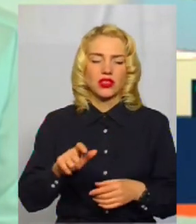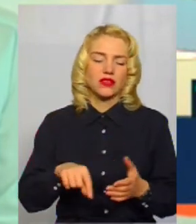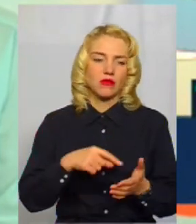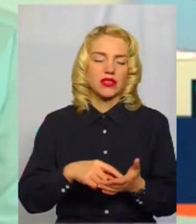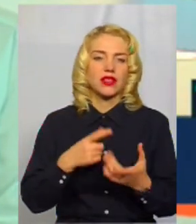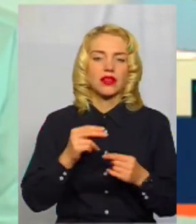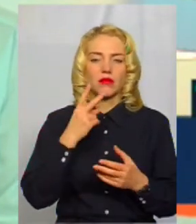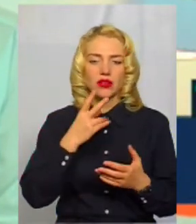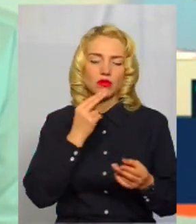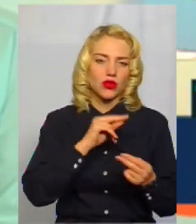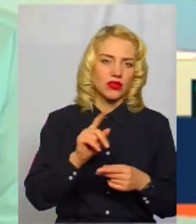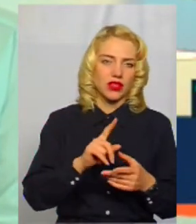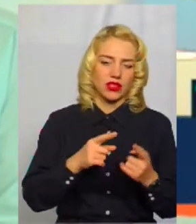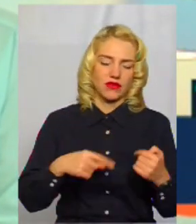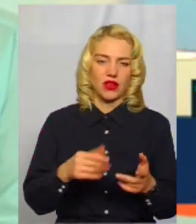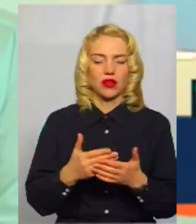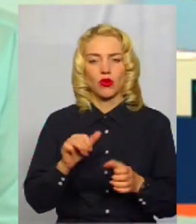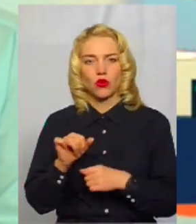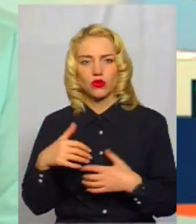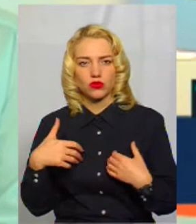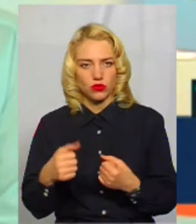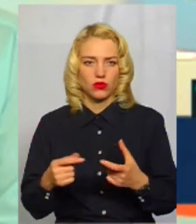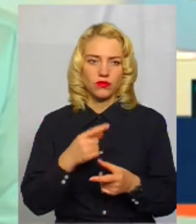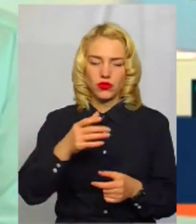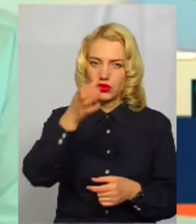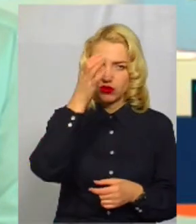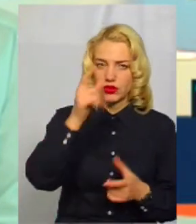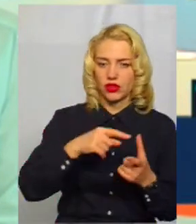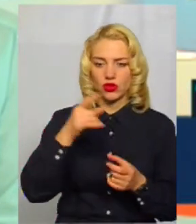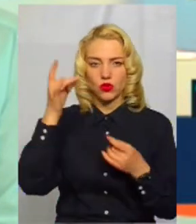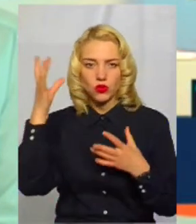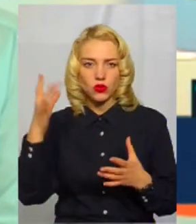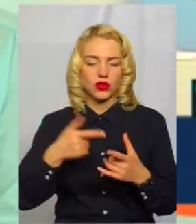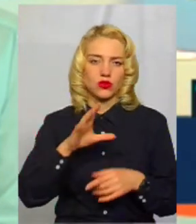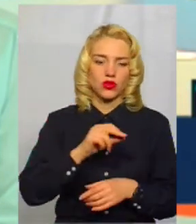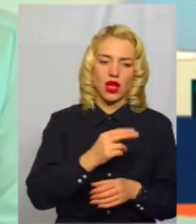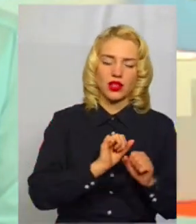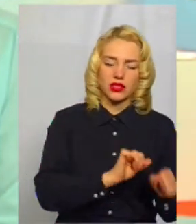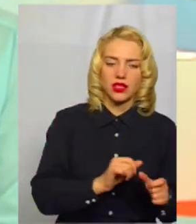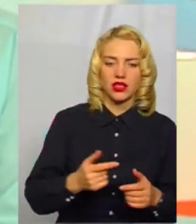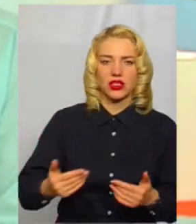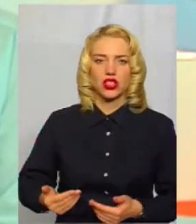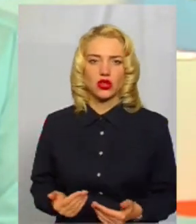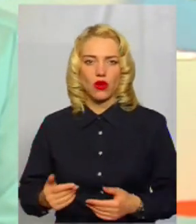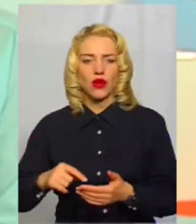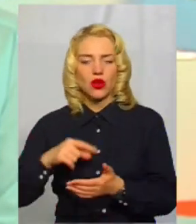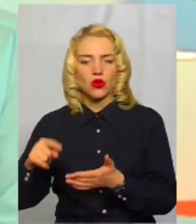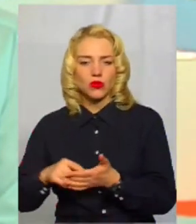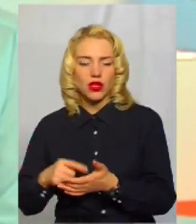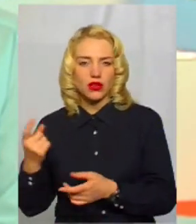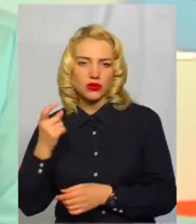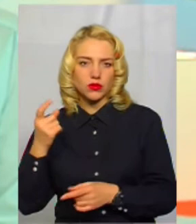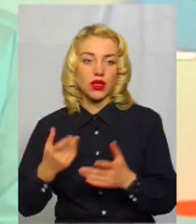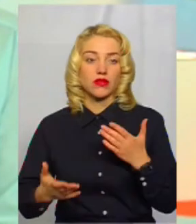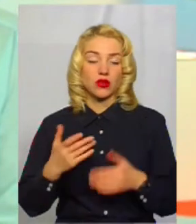Тобто, де вони бачать покращення, в якій сфері? Чи це охорона здоров'я, чи це освіта, культура, соціальний захід, житлово-комунальне господарство? Якщо у мешканців